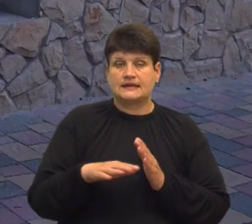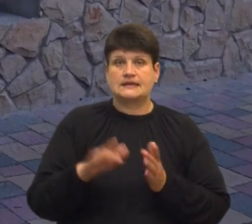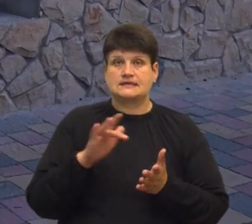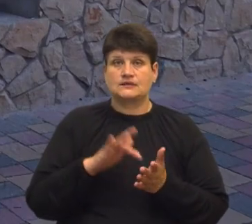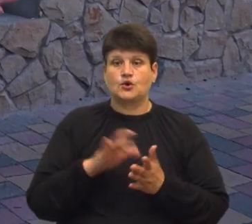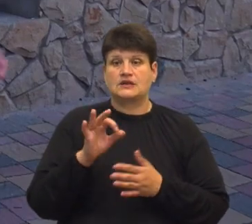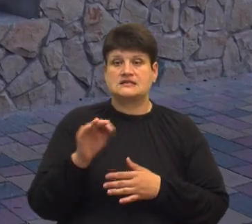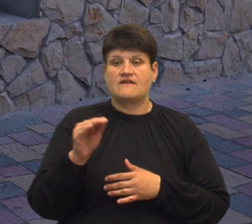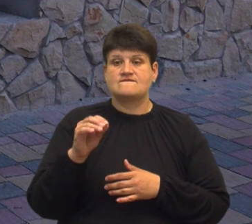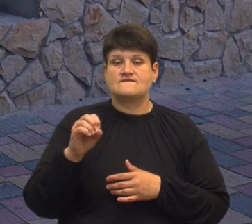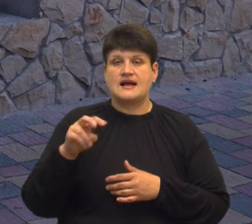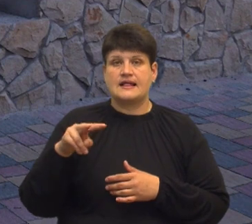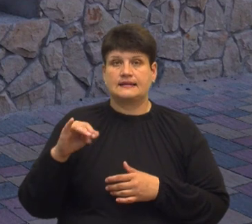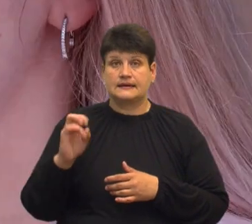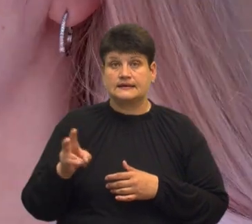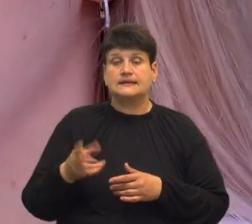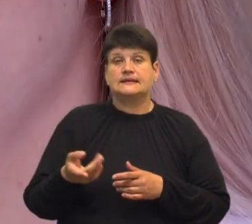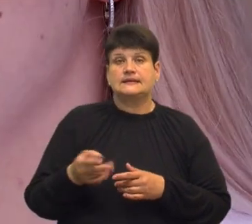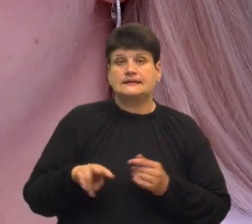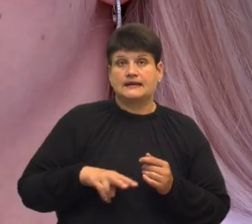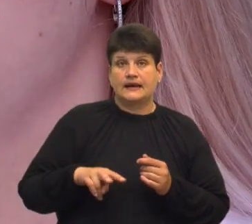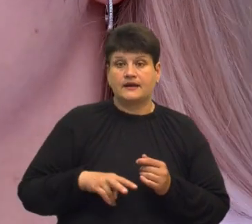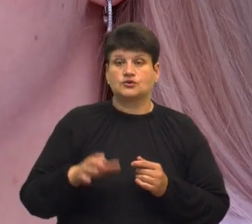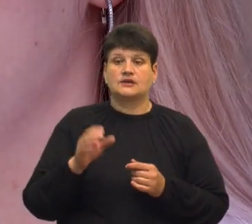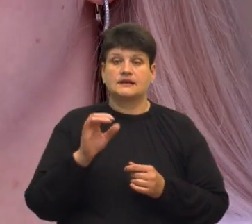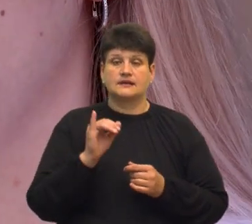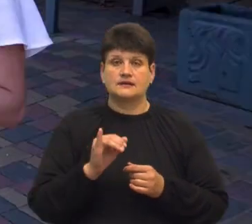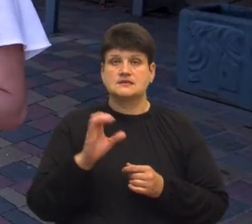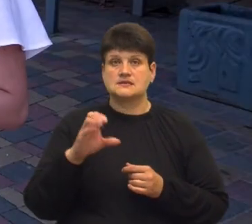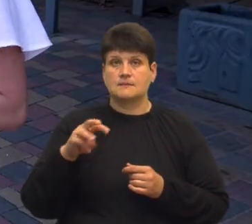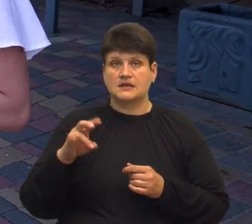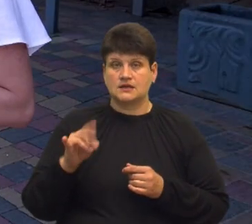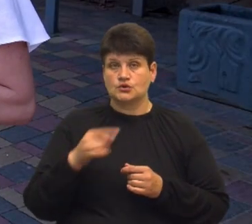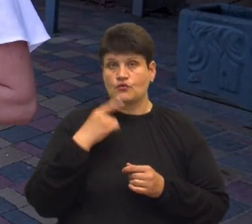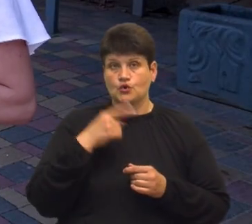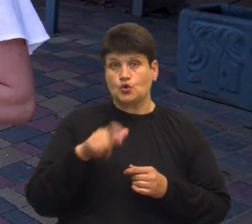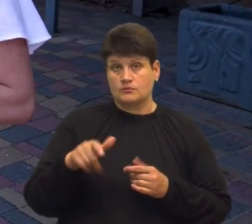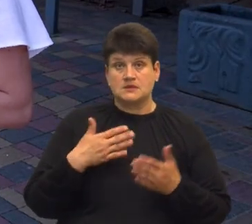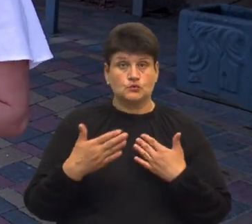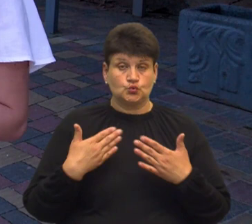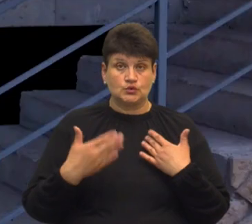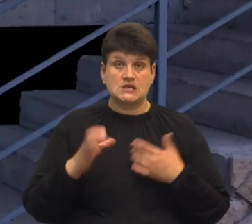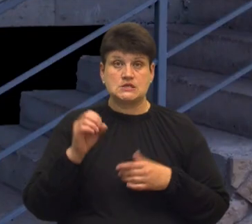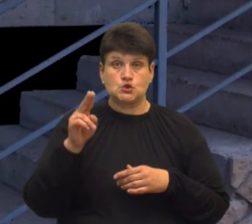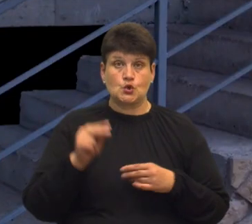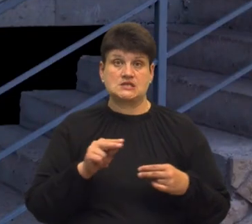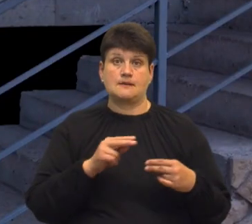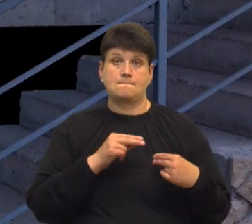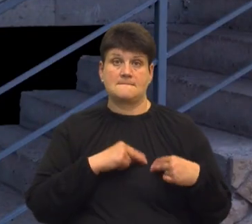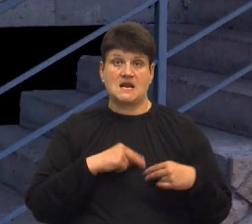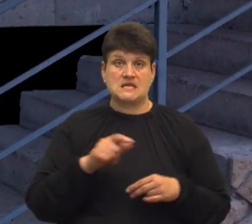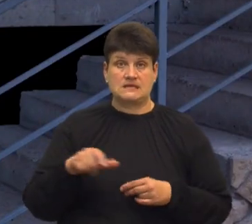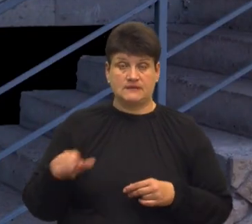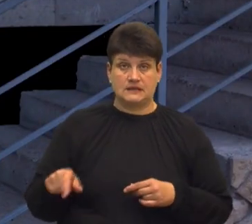Директорка Тернопільського міського територіального центру Ірина Семенишин каже, з людьми також спілкується соціальний працівник. Який збере